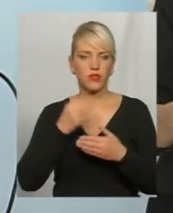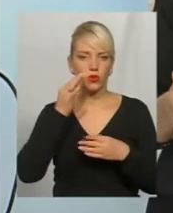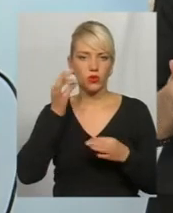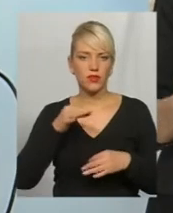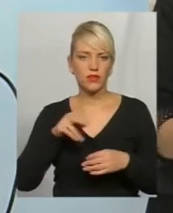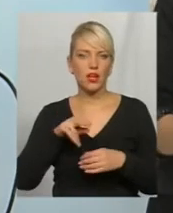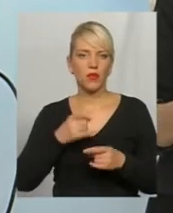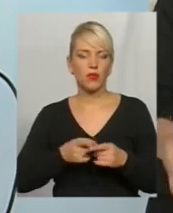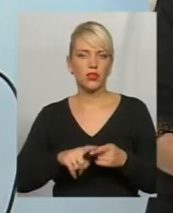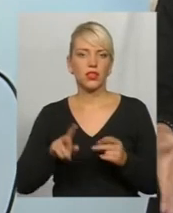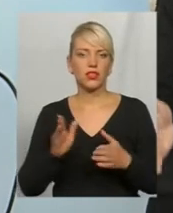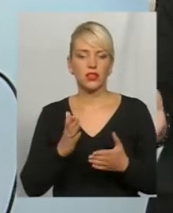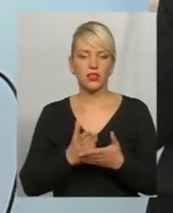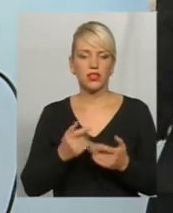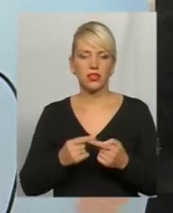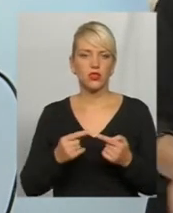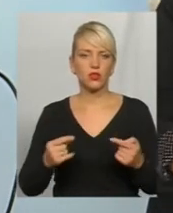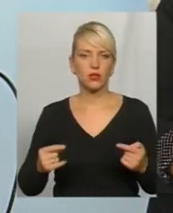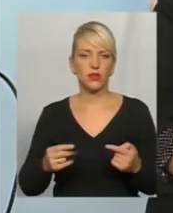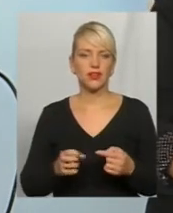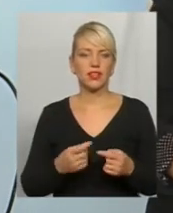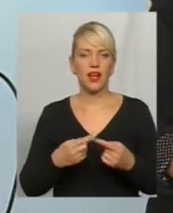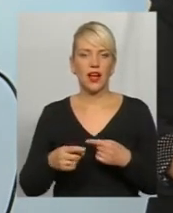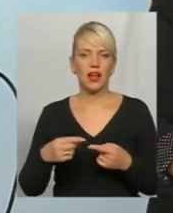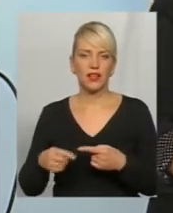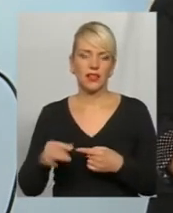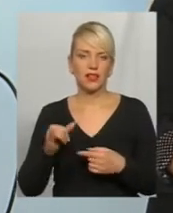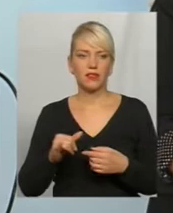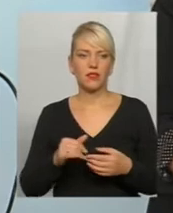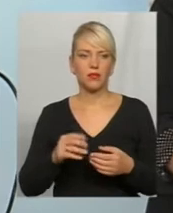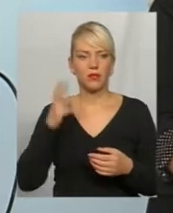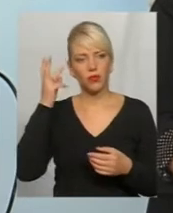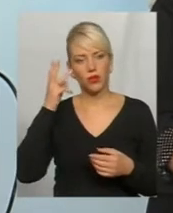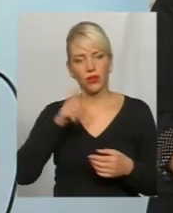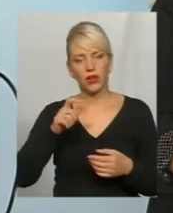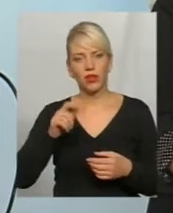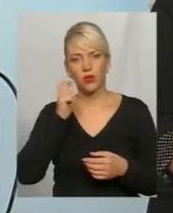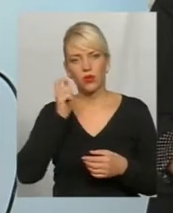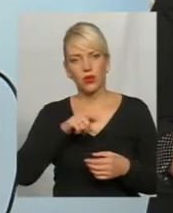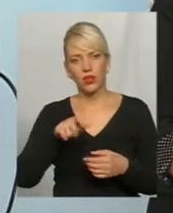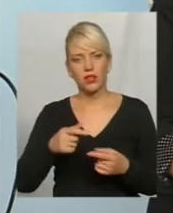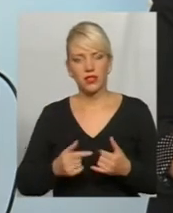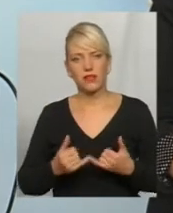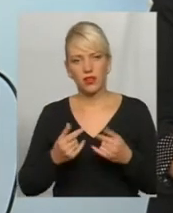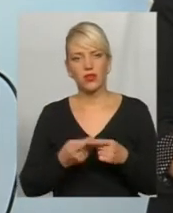про те, які є інструменти і альтернативи в подолянин в українців, для того, щоб